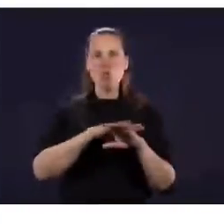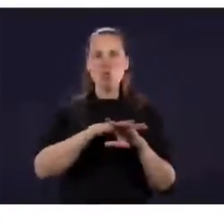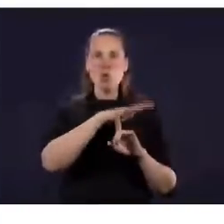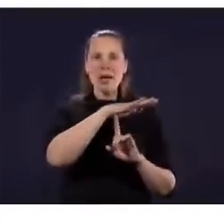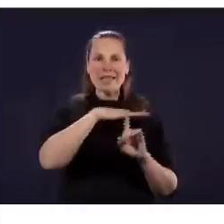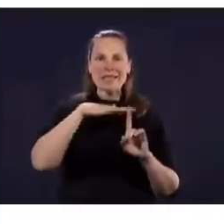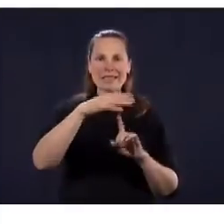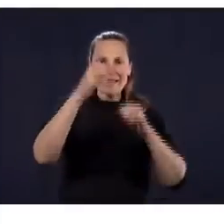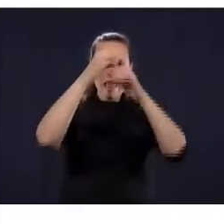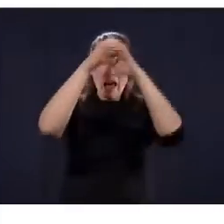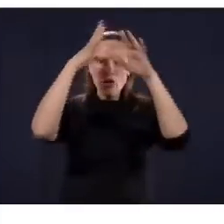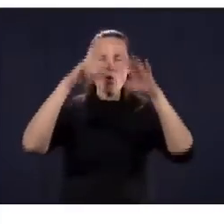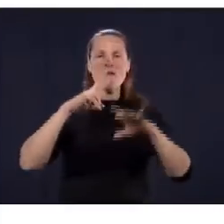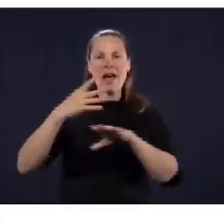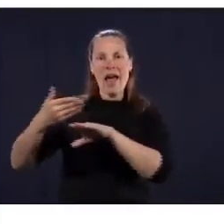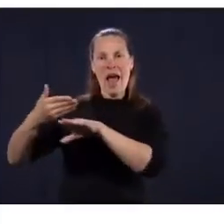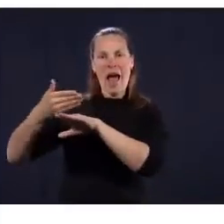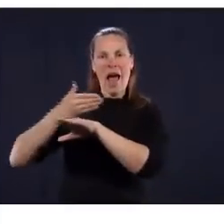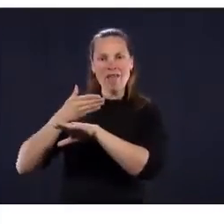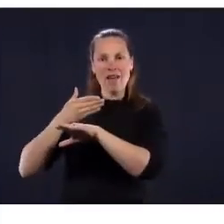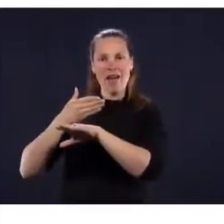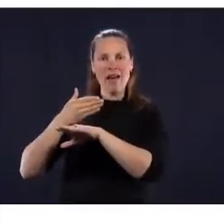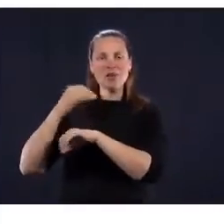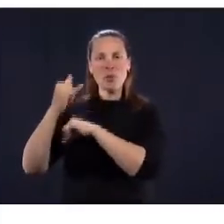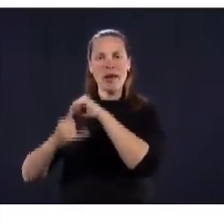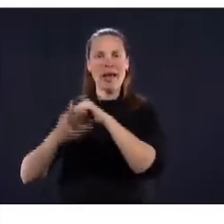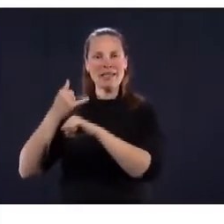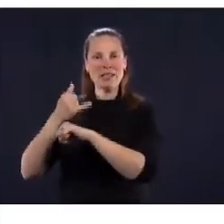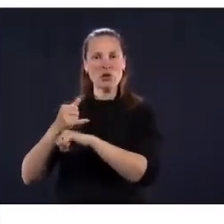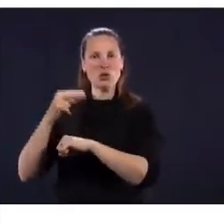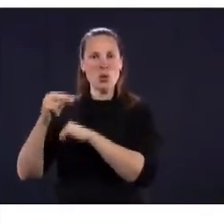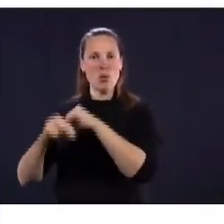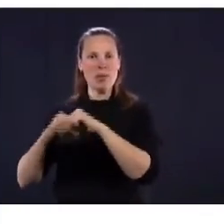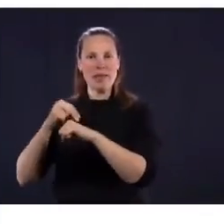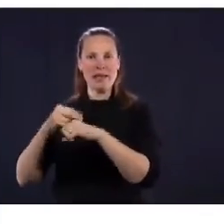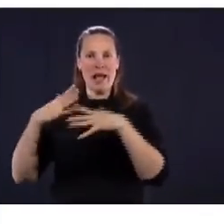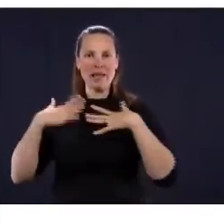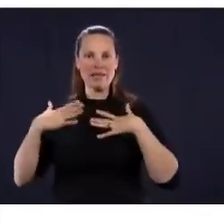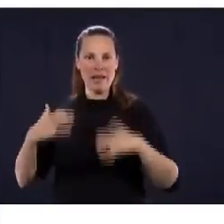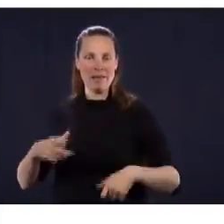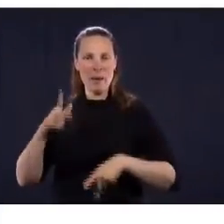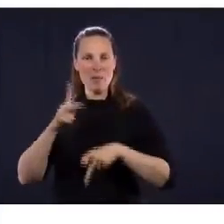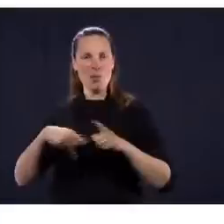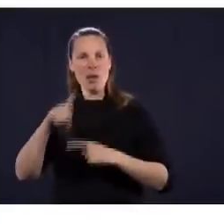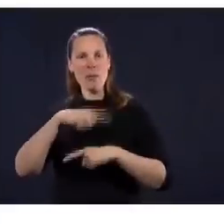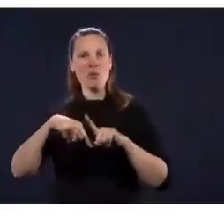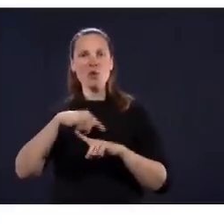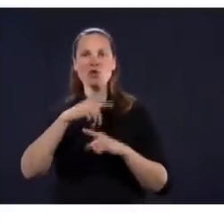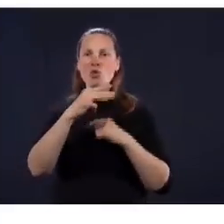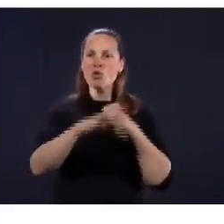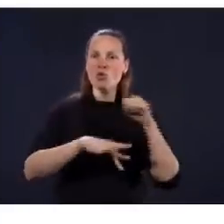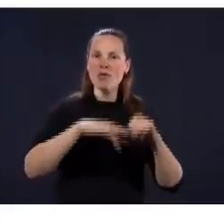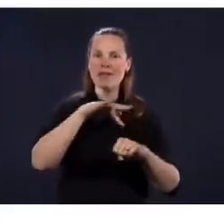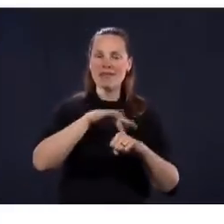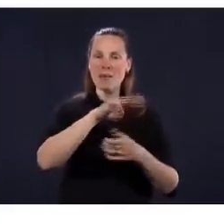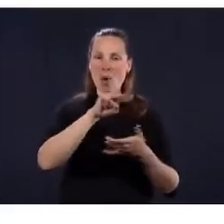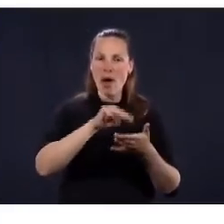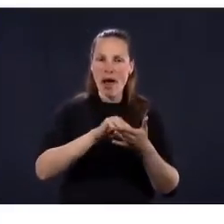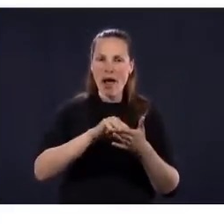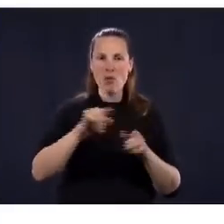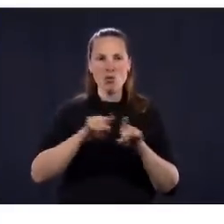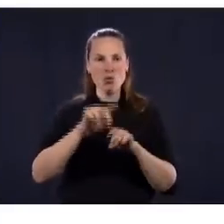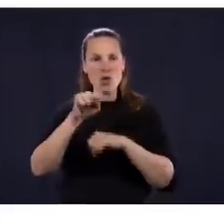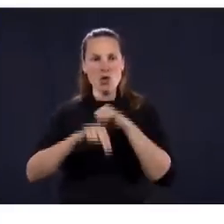ordinateurs. On va avoir accès à ça avant le déconfinement puis on pourra, à ce moment-là, le rendre public sur le site et déjà, on pourra avoir l